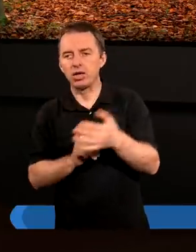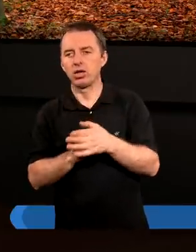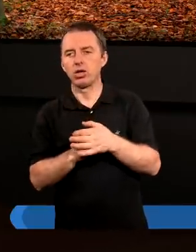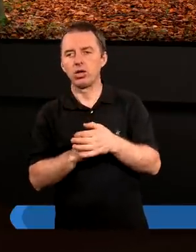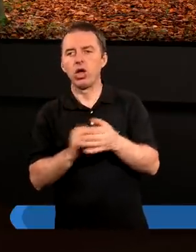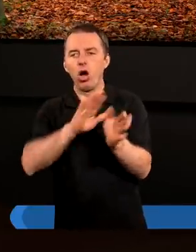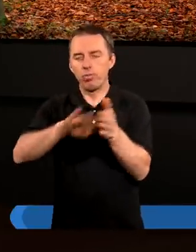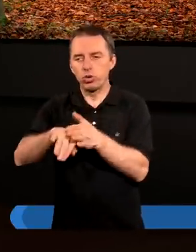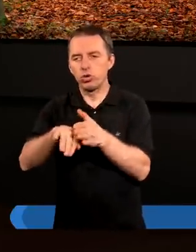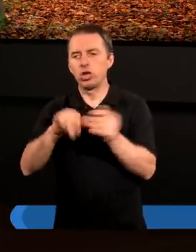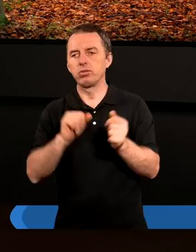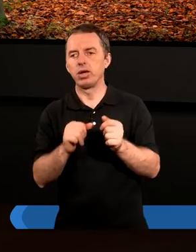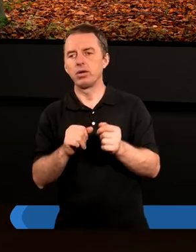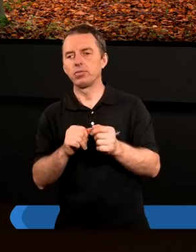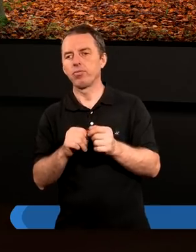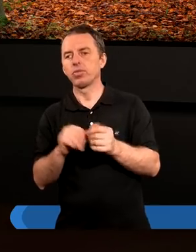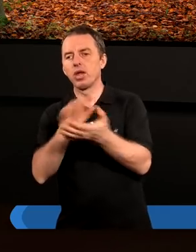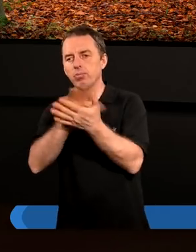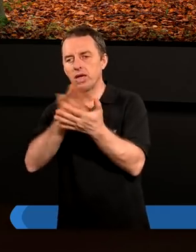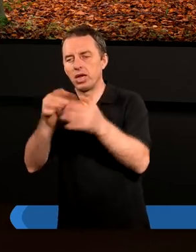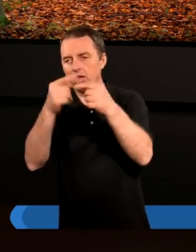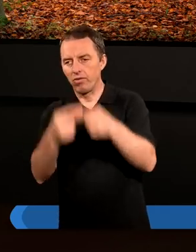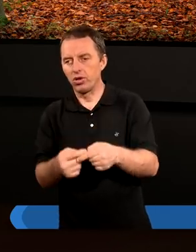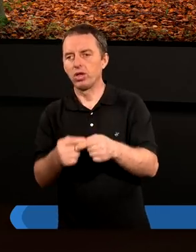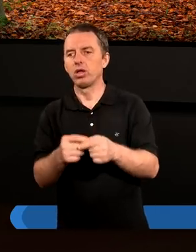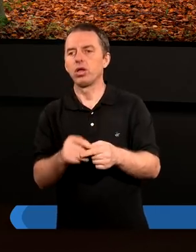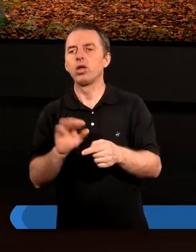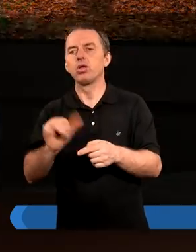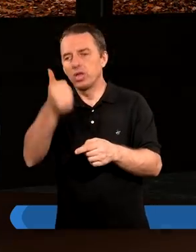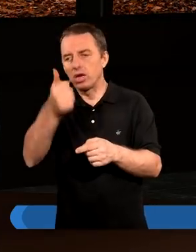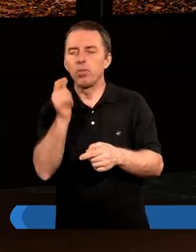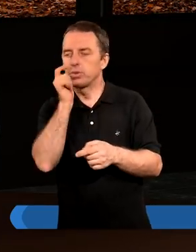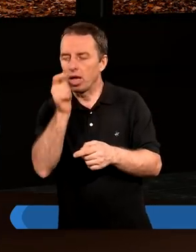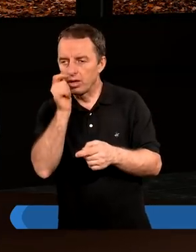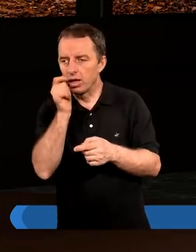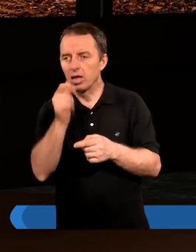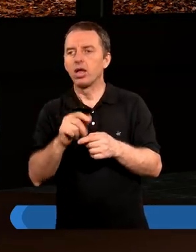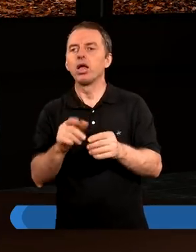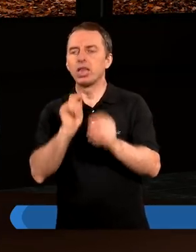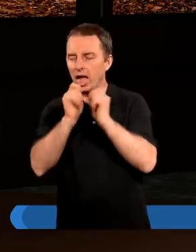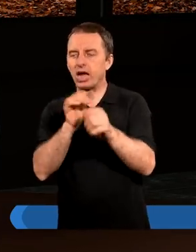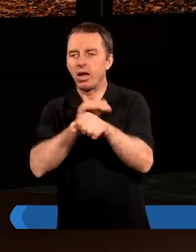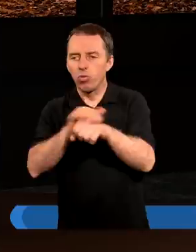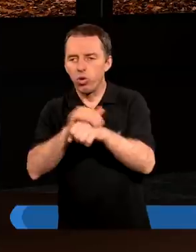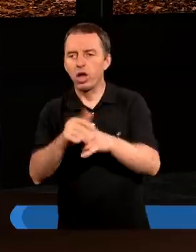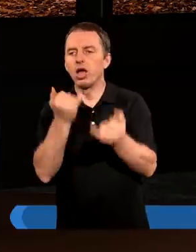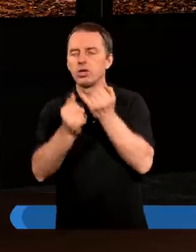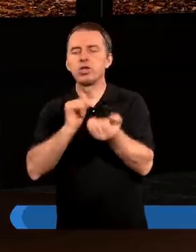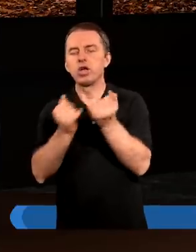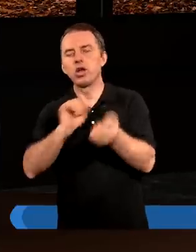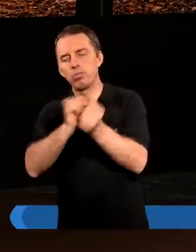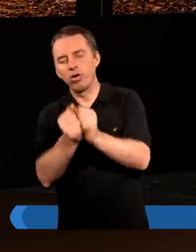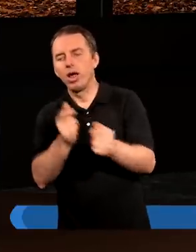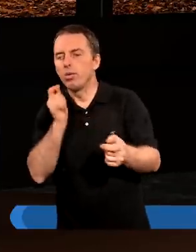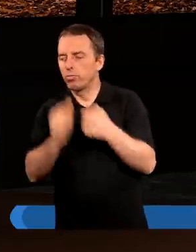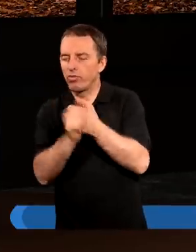który opuściliśmy. Od piętnastego wiersza. Inaczej jest jednak z przestępstwem i z darem łaski. Jeśli bowiem